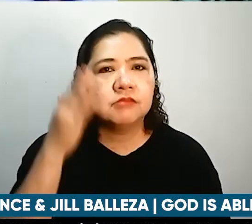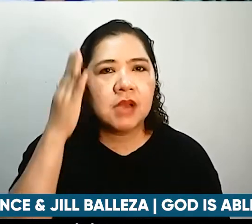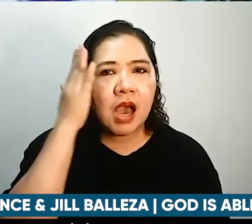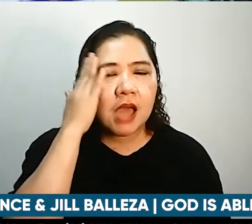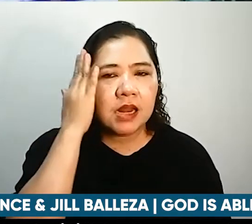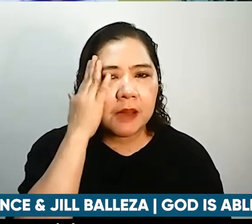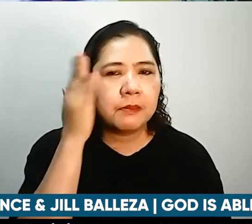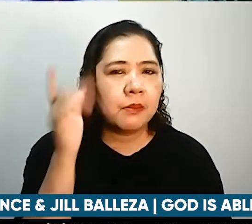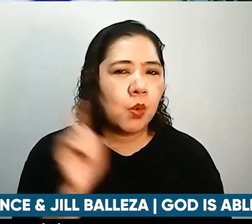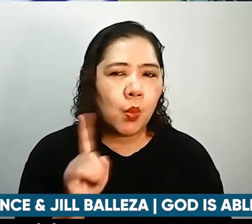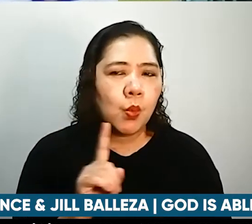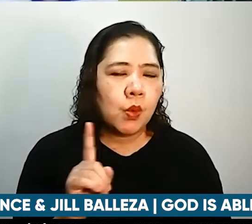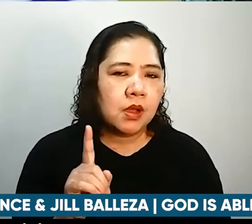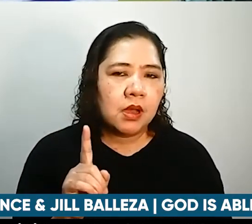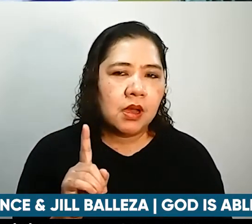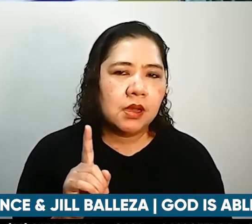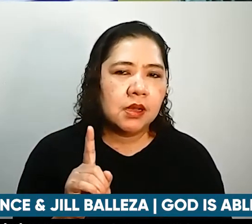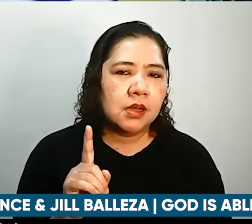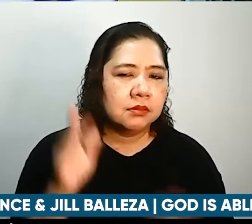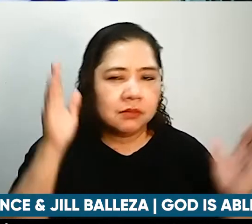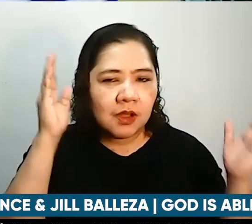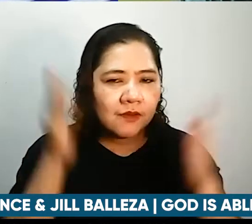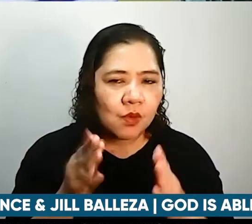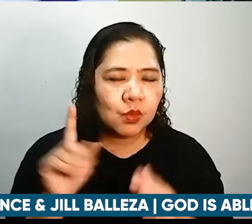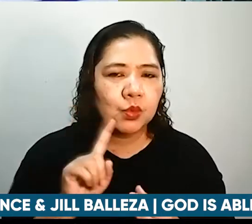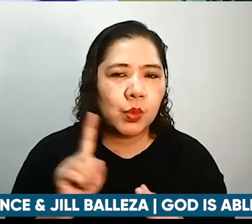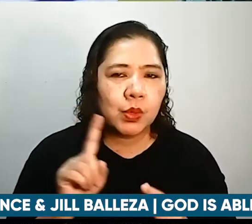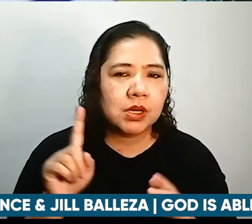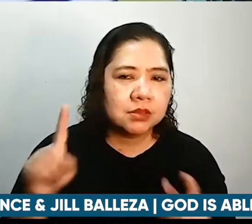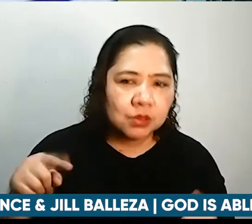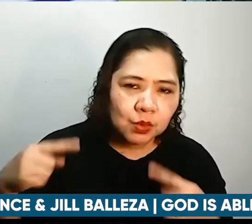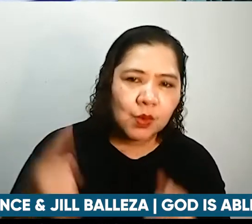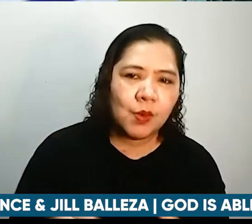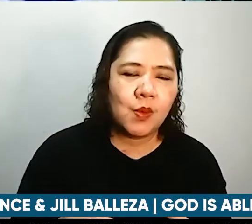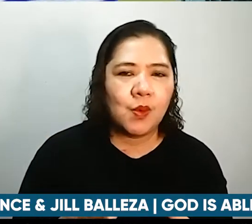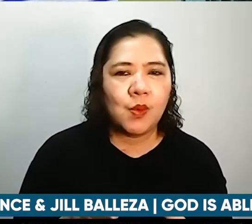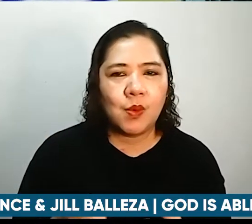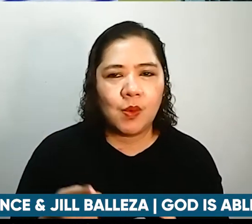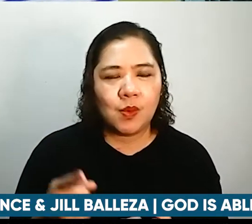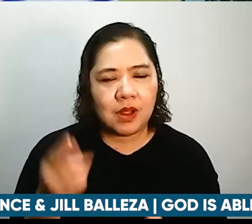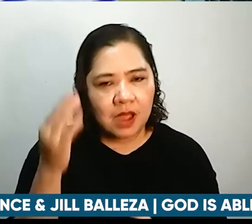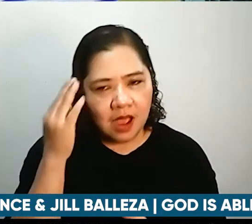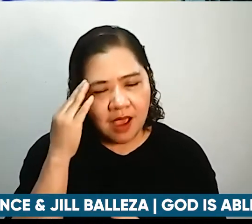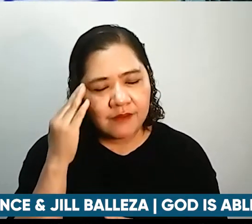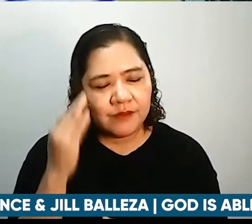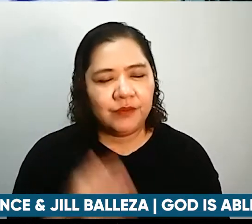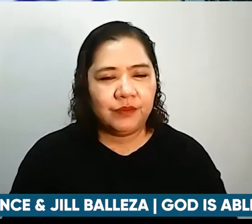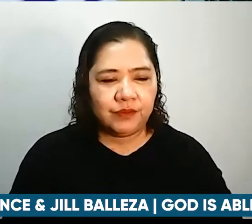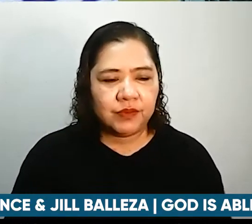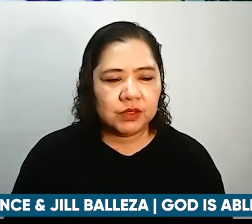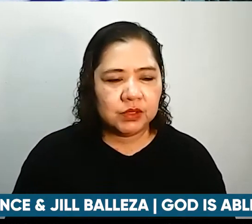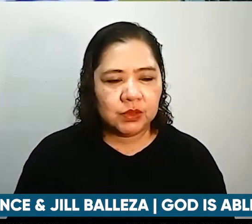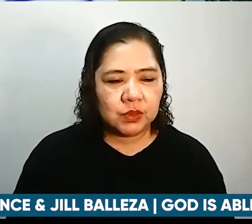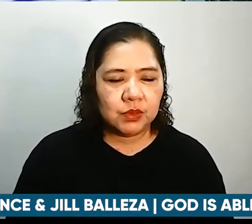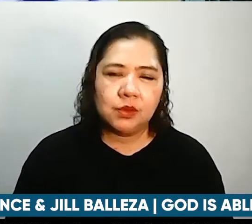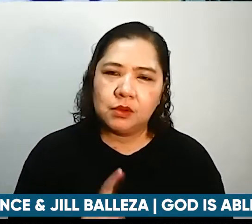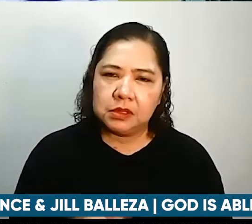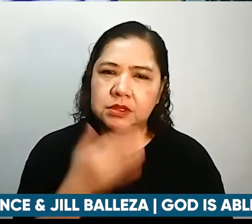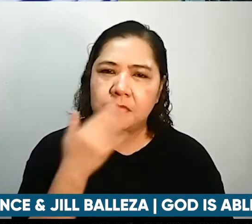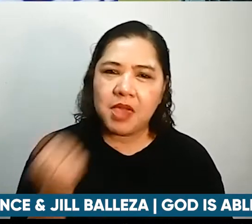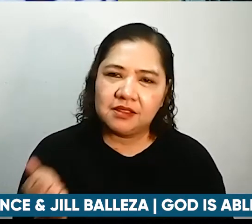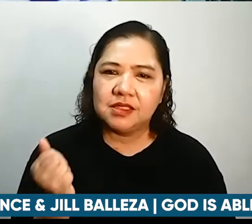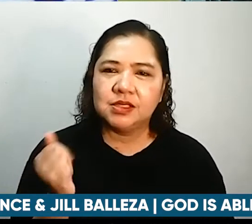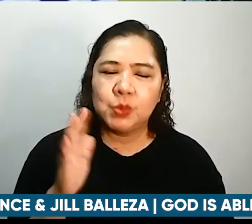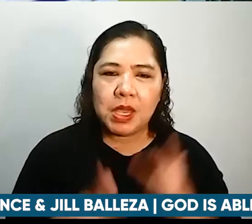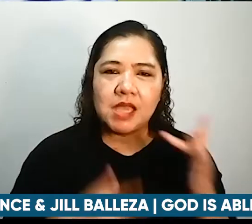na ito na lang yun alam mong may mas better kasi ahead of you so why not just enjoy the journey sabi nga yung journey daw ay